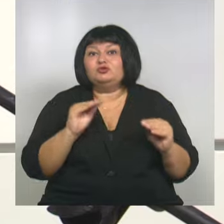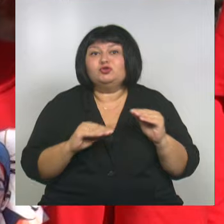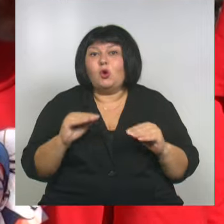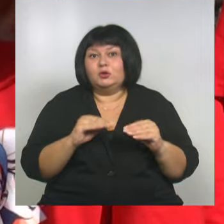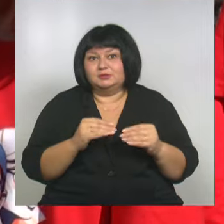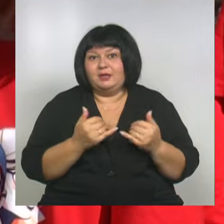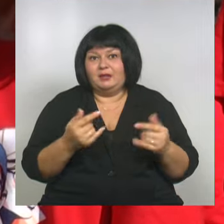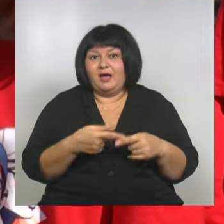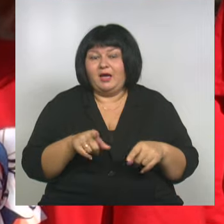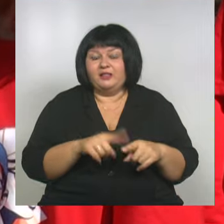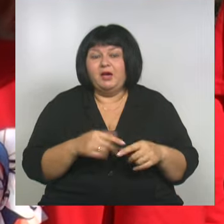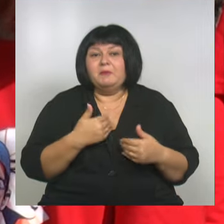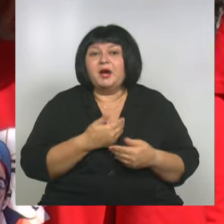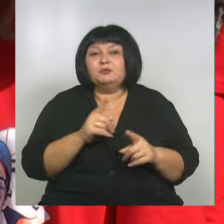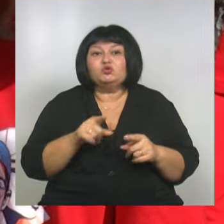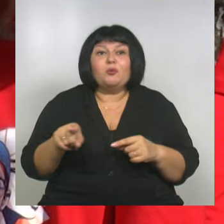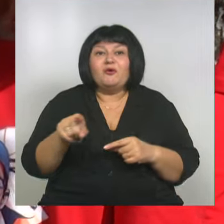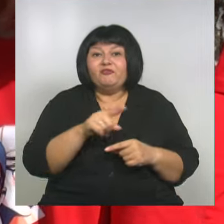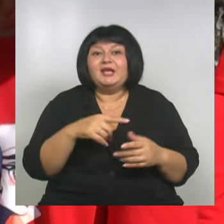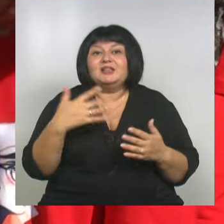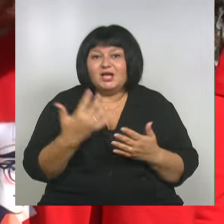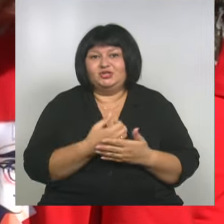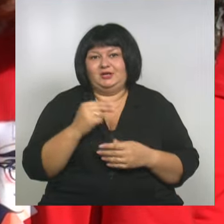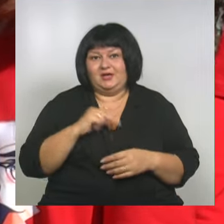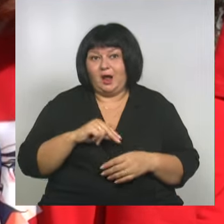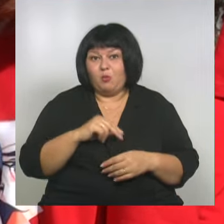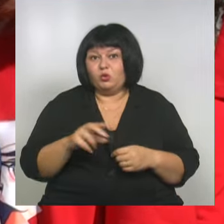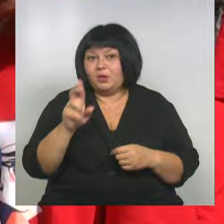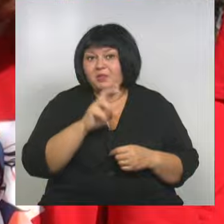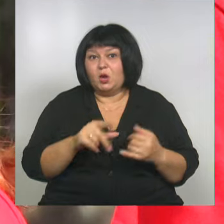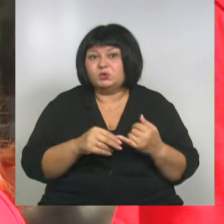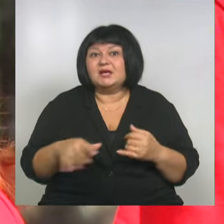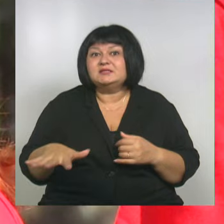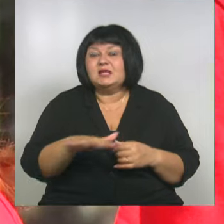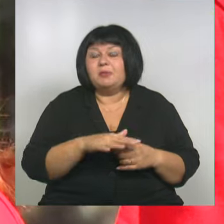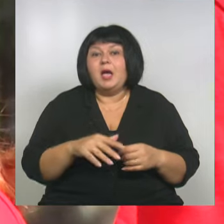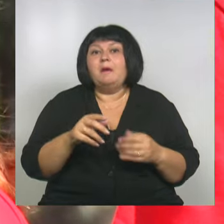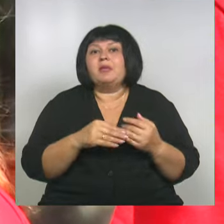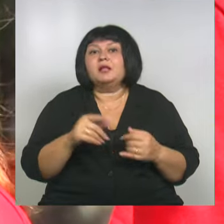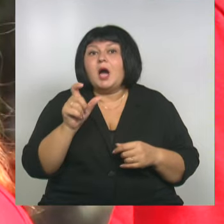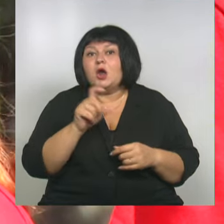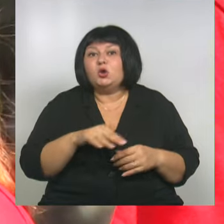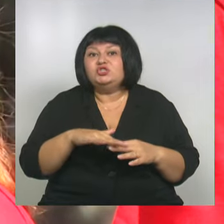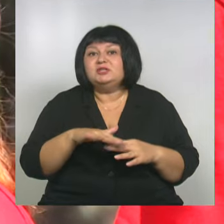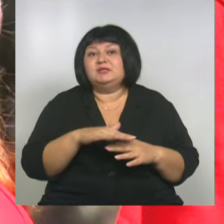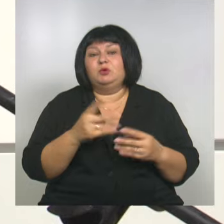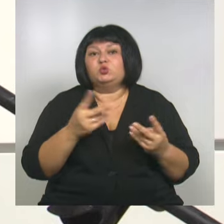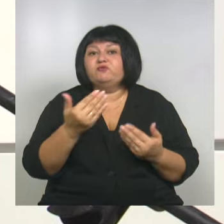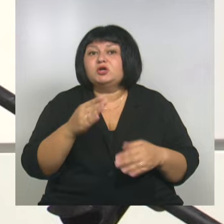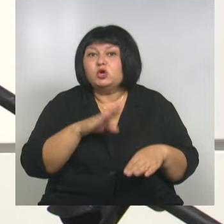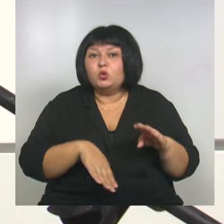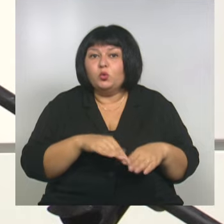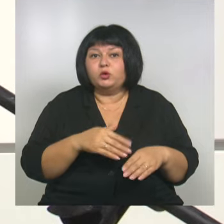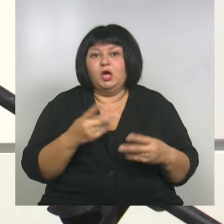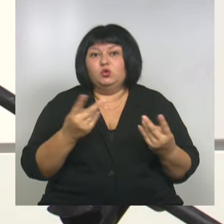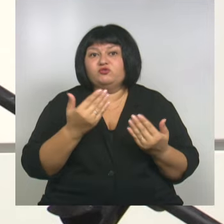для этого. Мы хотим, чтобы вы нашли работу на белгородской земле. Белгородщине нужны ваши руки. Белгородщине